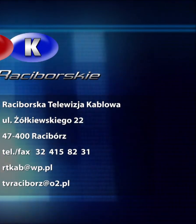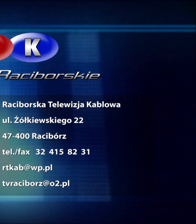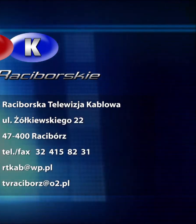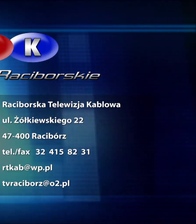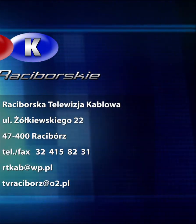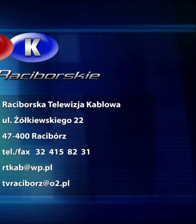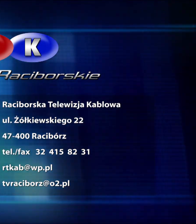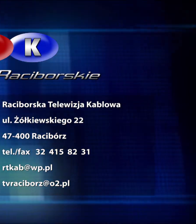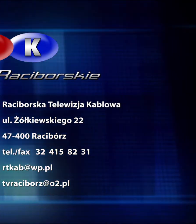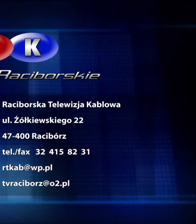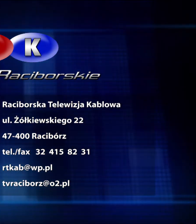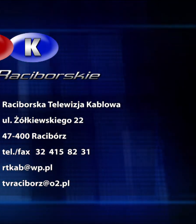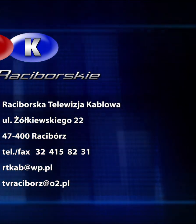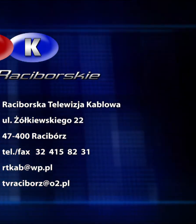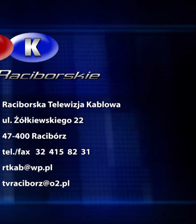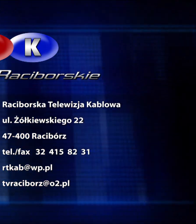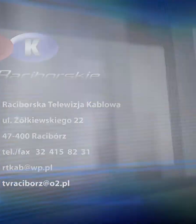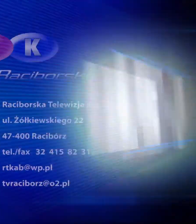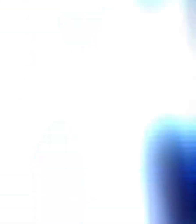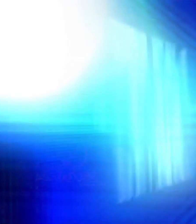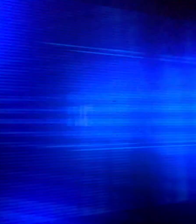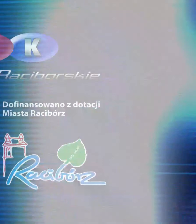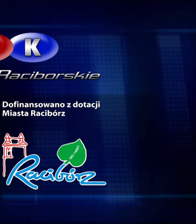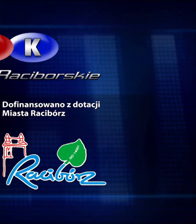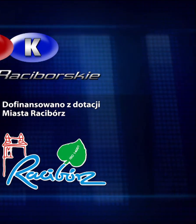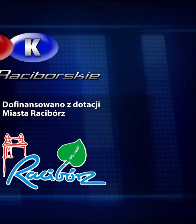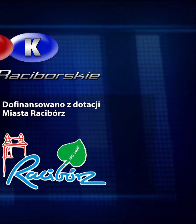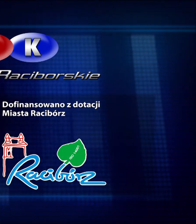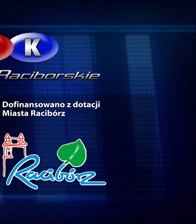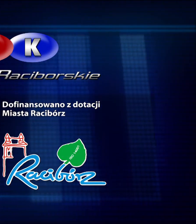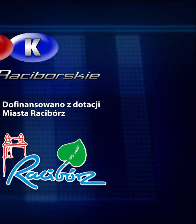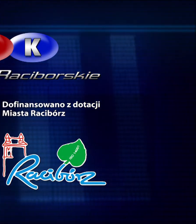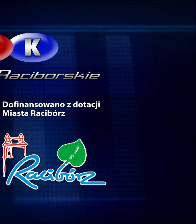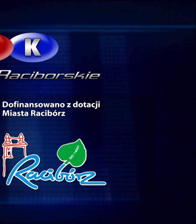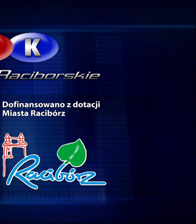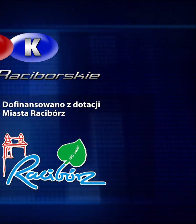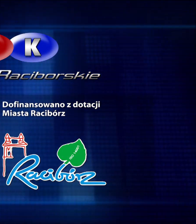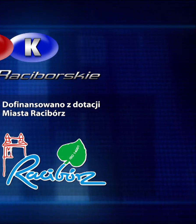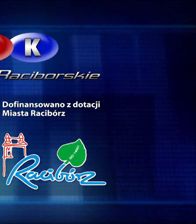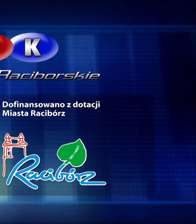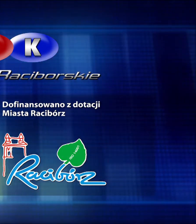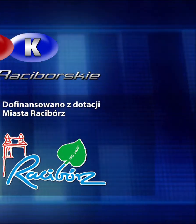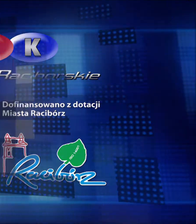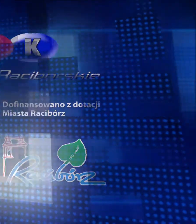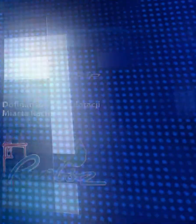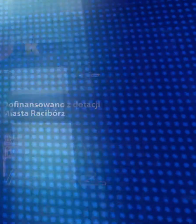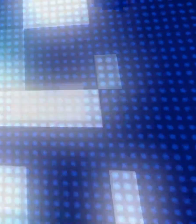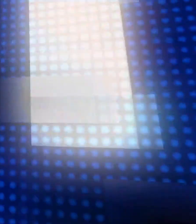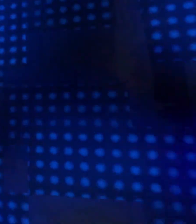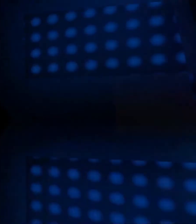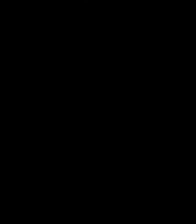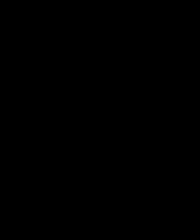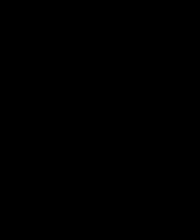.astronarium.pl www.facebook